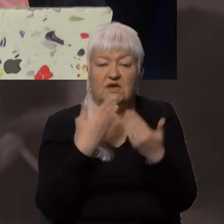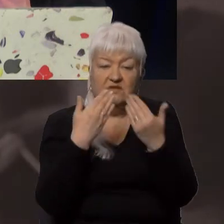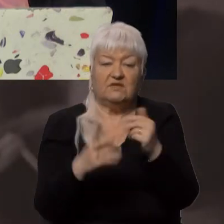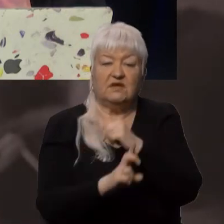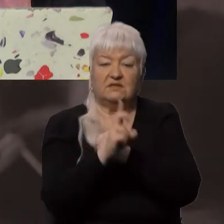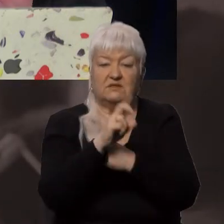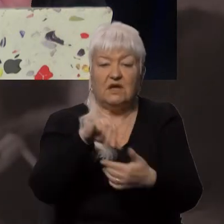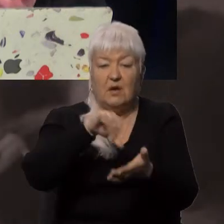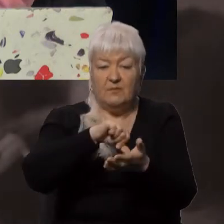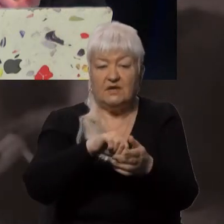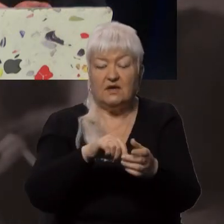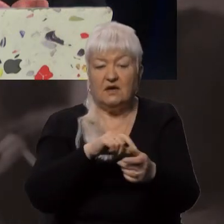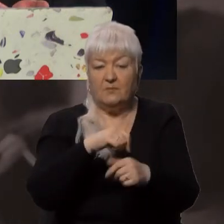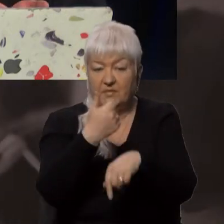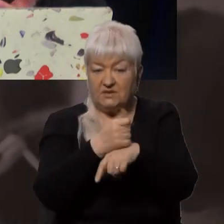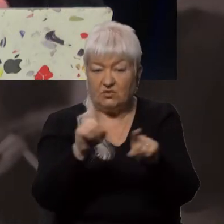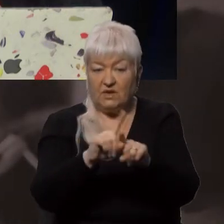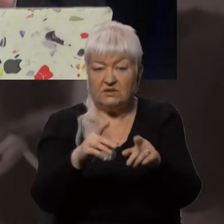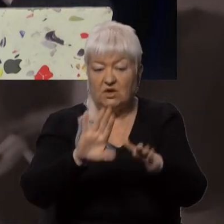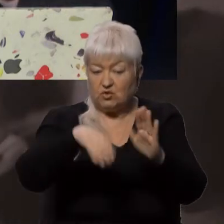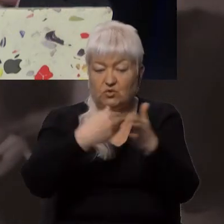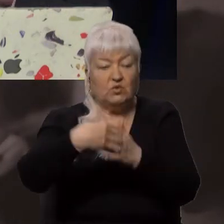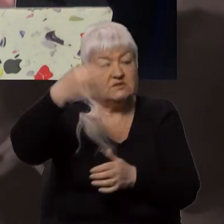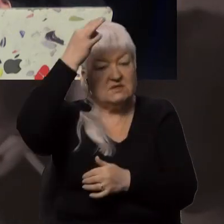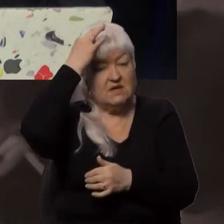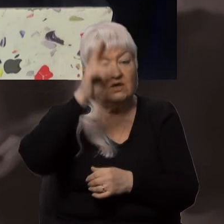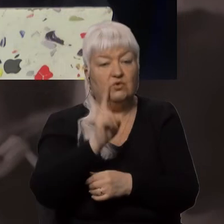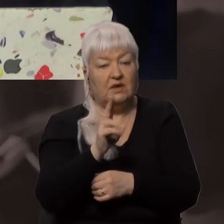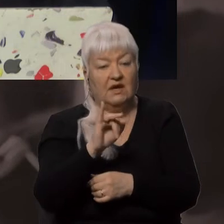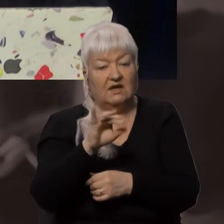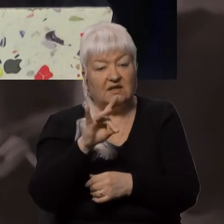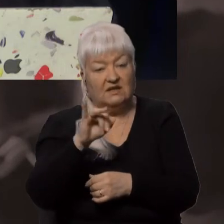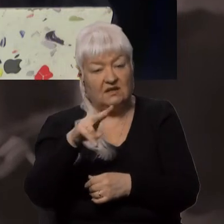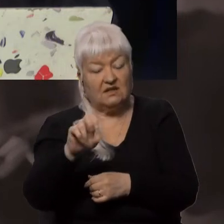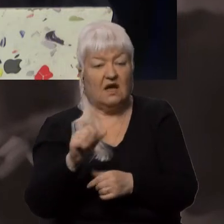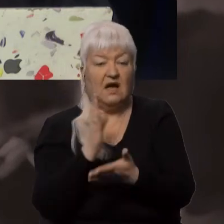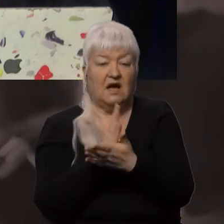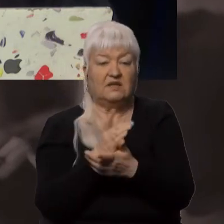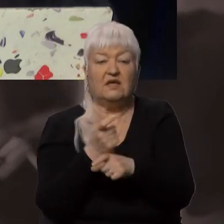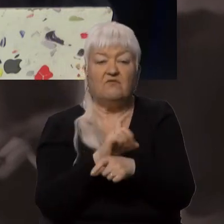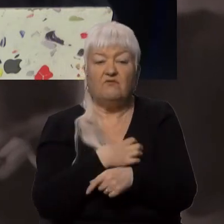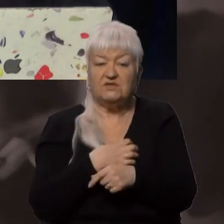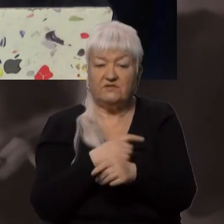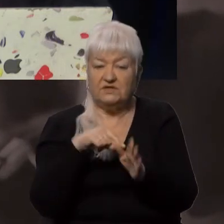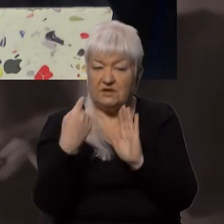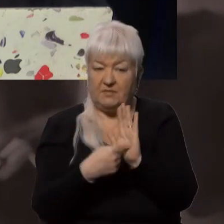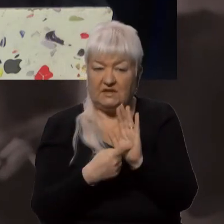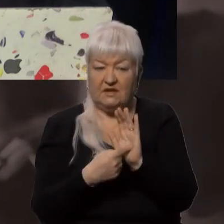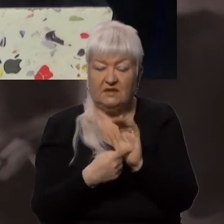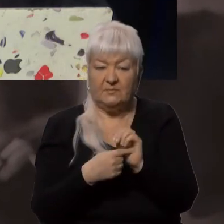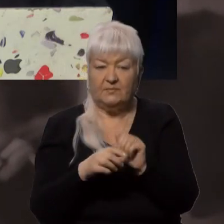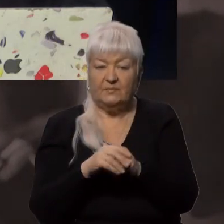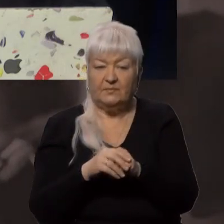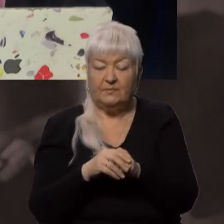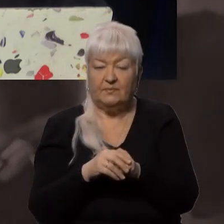досі поминає вбивцю Кирила Гундяєва. Але у мене є важливіше, напевне, питання, ніж справи московського патріархату,